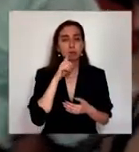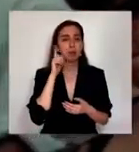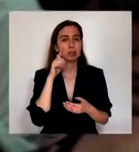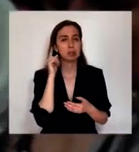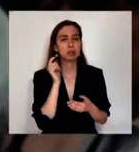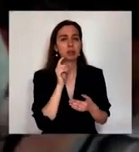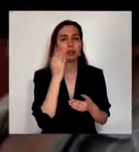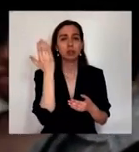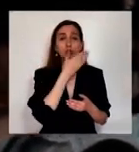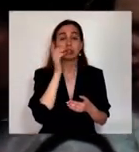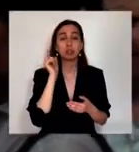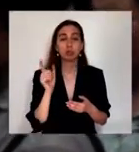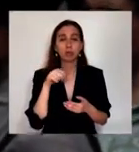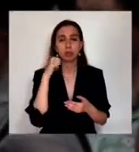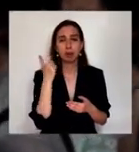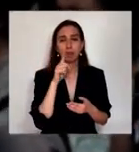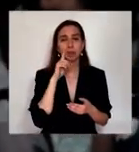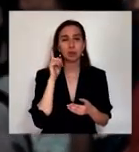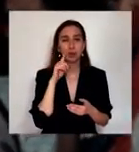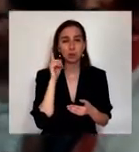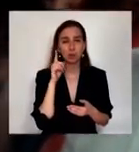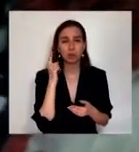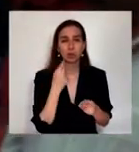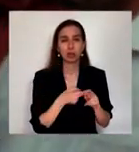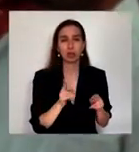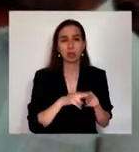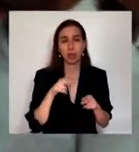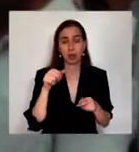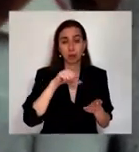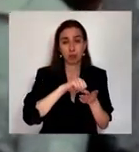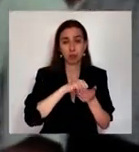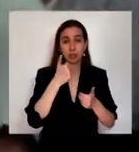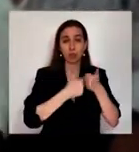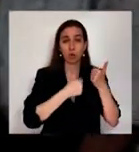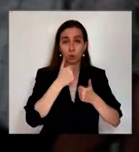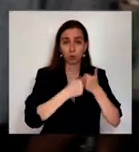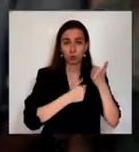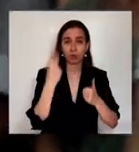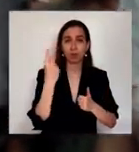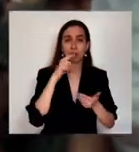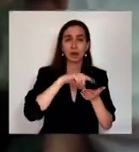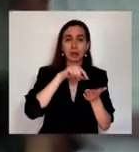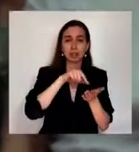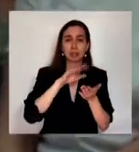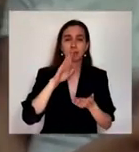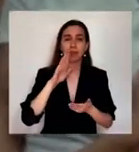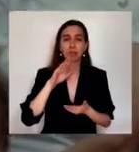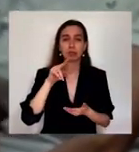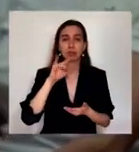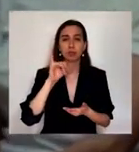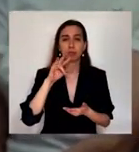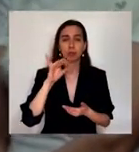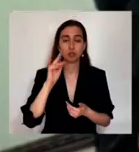которых, лауреат всесоюзного конкурса на лучшее исполнение произведений Маяковского, второклассник Володя Думичев